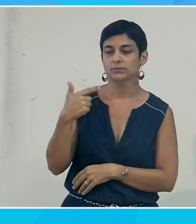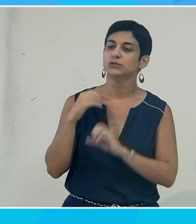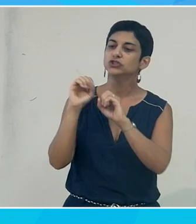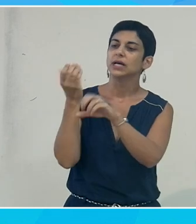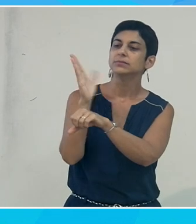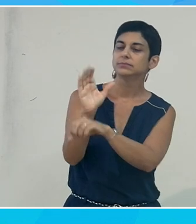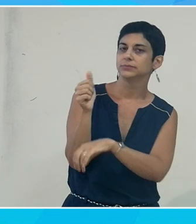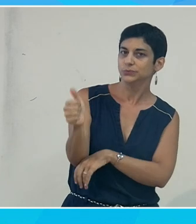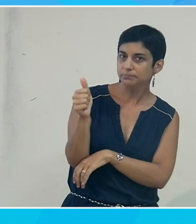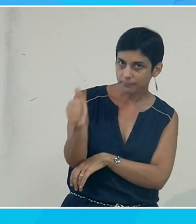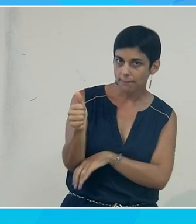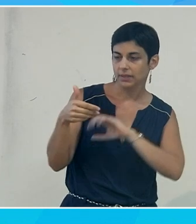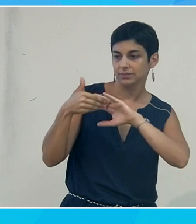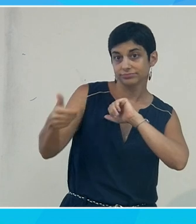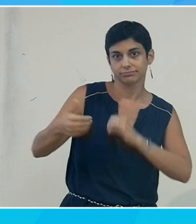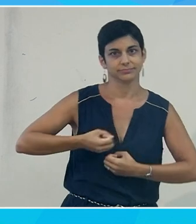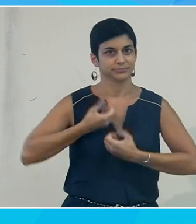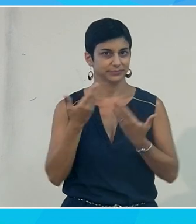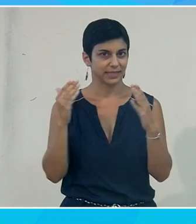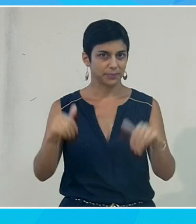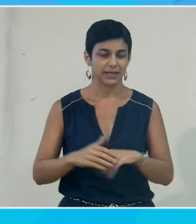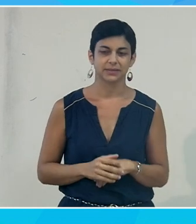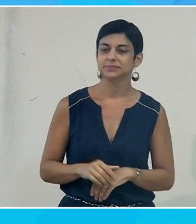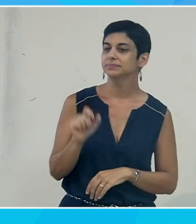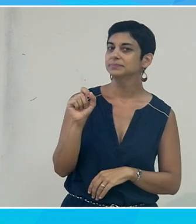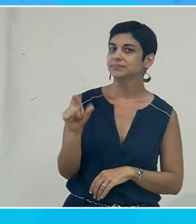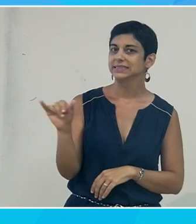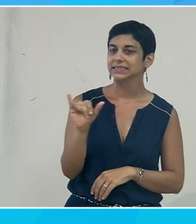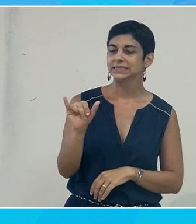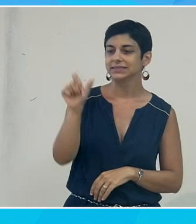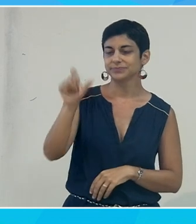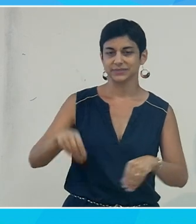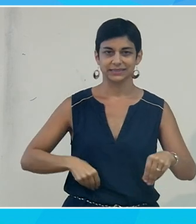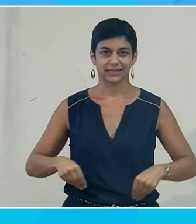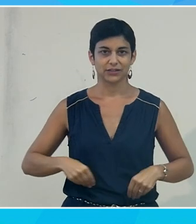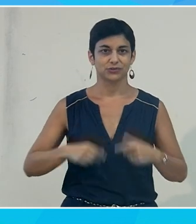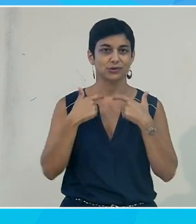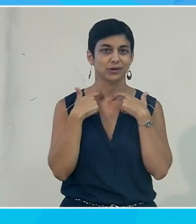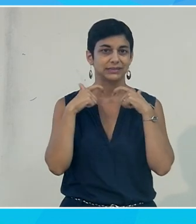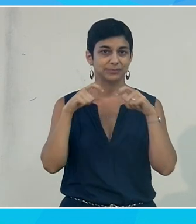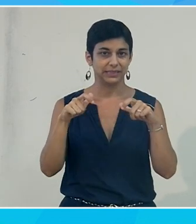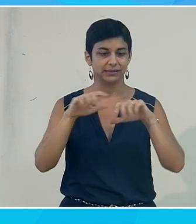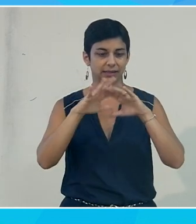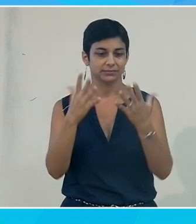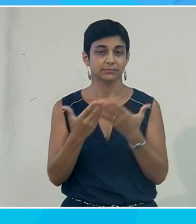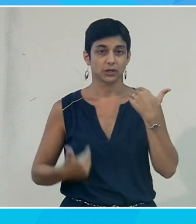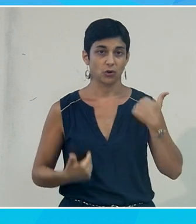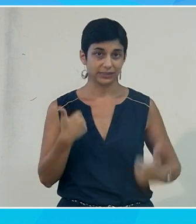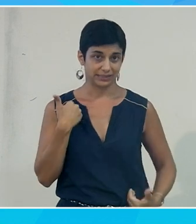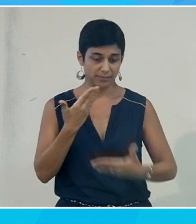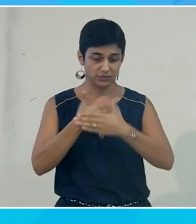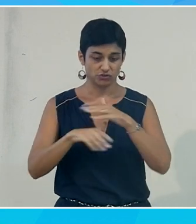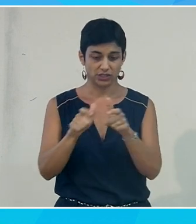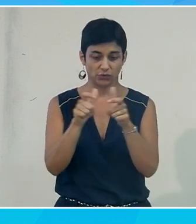laisser se présenter et laisser prendre la parole, surtout. Philippe Trottin, il est directeur accessibilité et handicap à